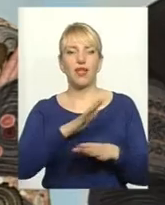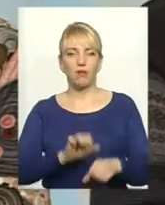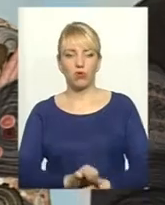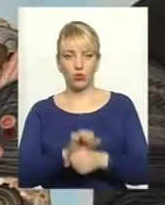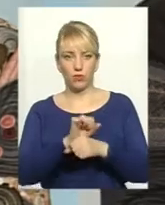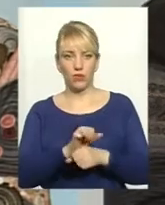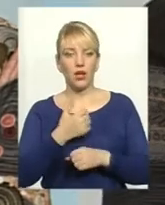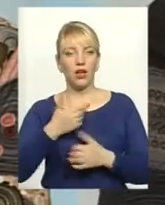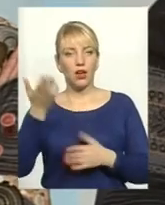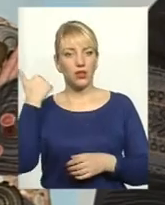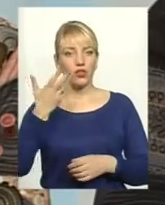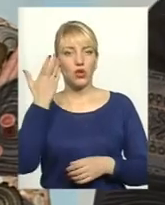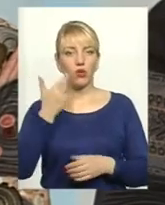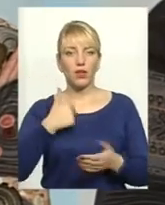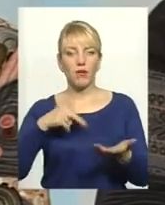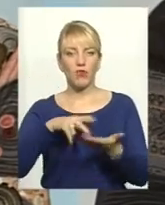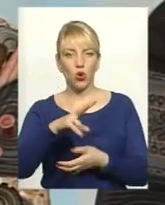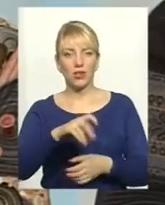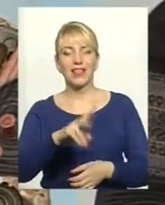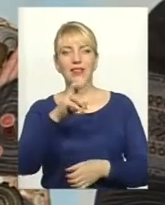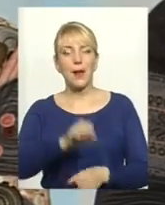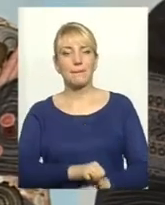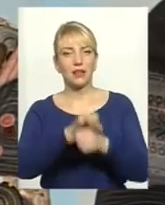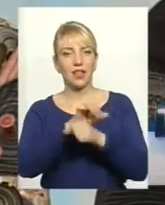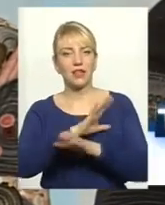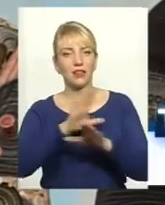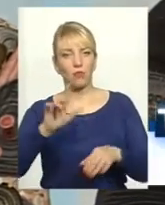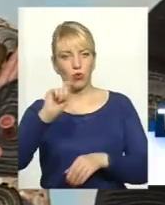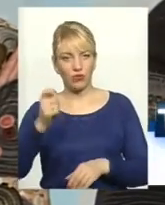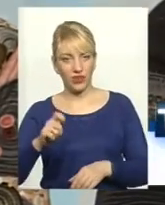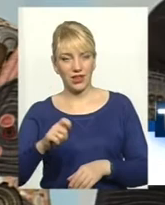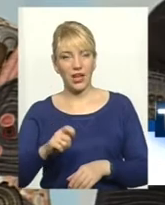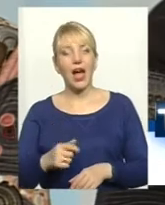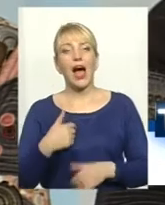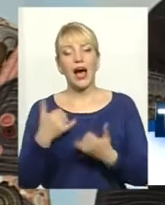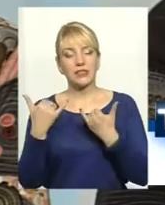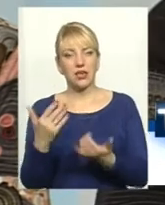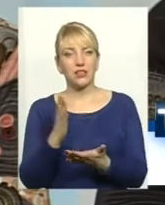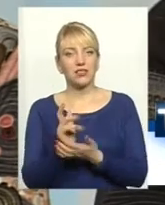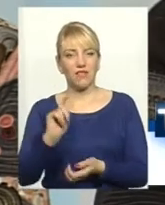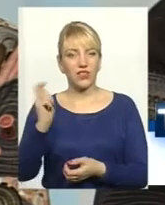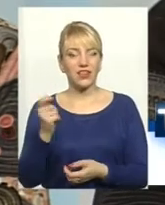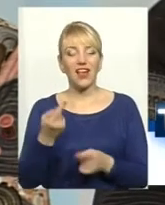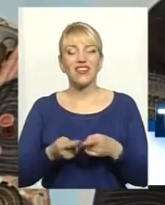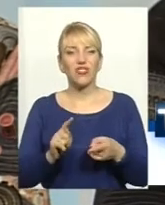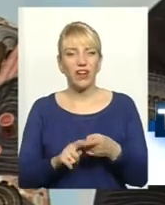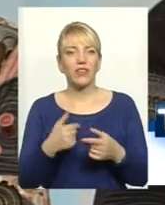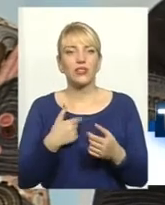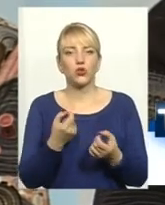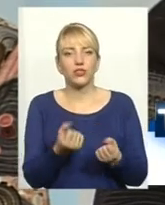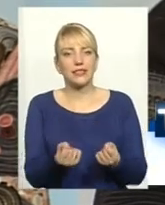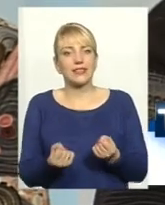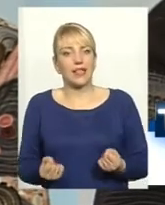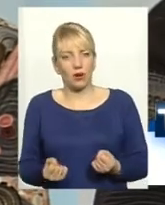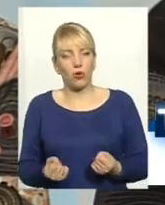коли ми виходили на Майдани, не було війни. Сьогодні йде війна, і вона стримує нас. І, можливо, навіть влада цим маніпулює, що є війна.